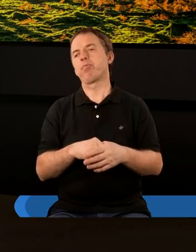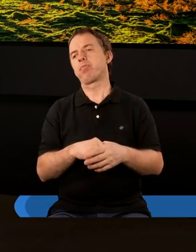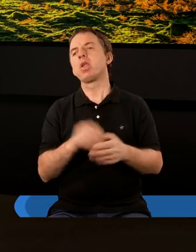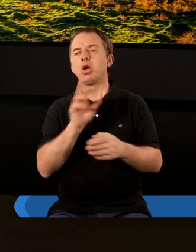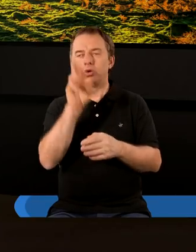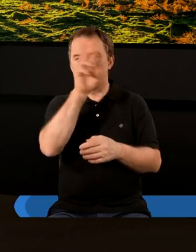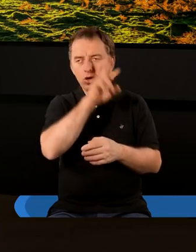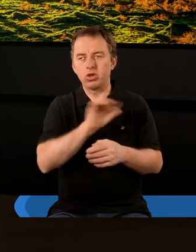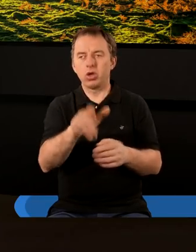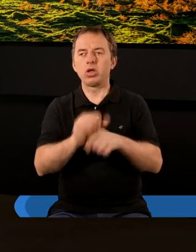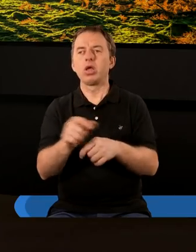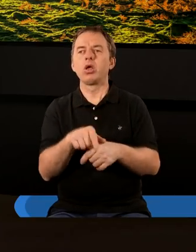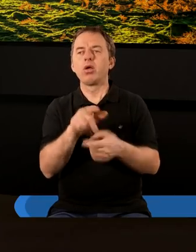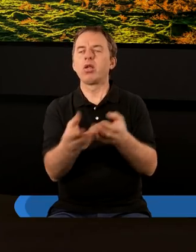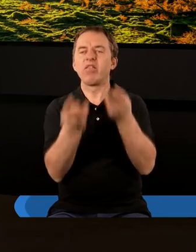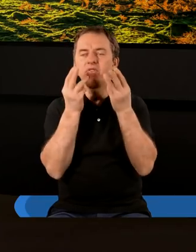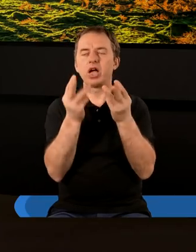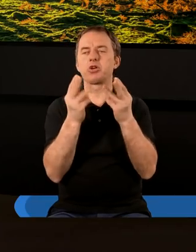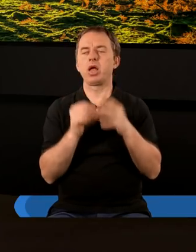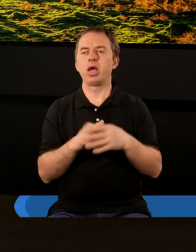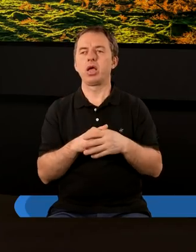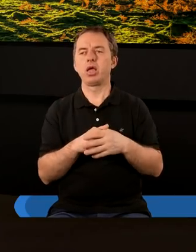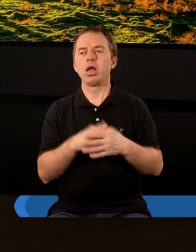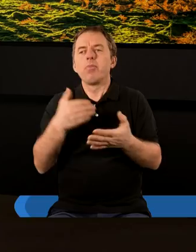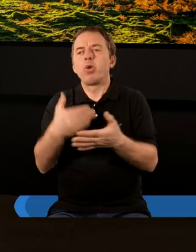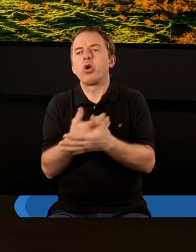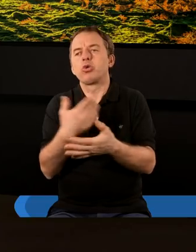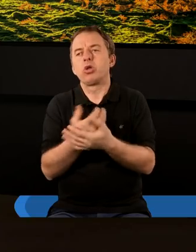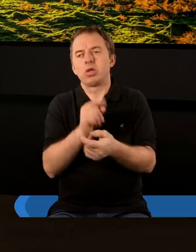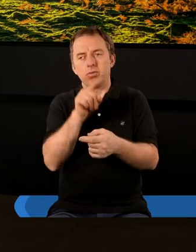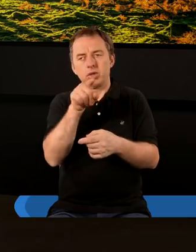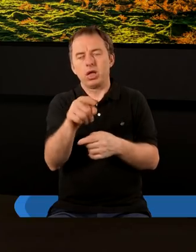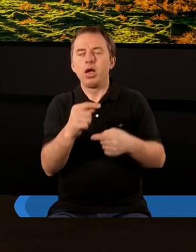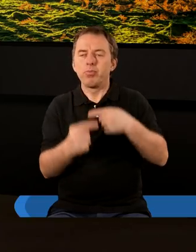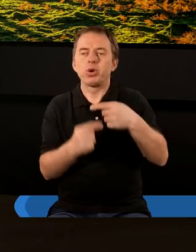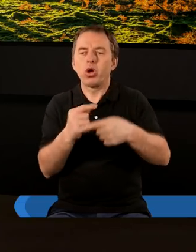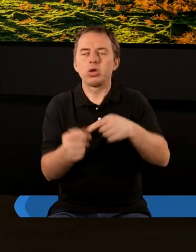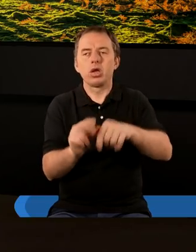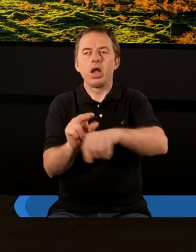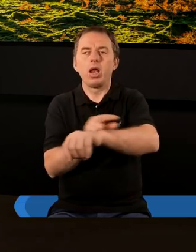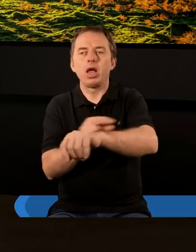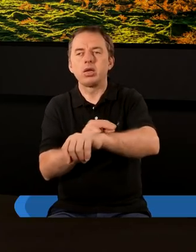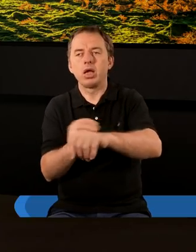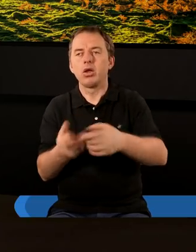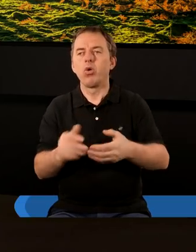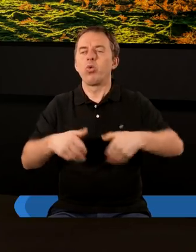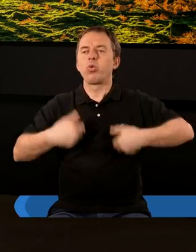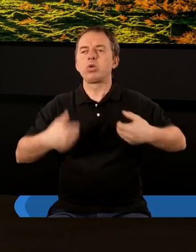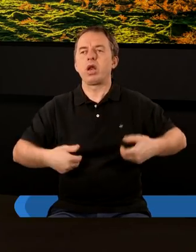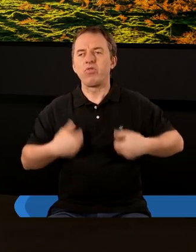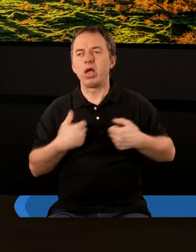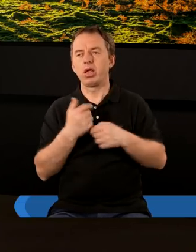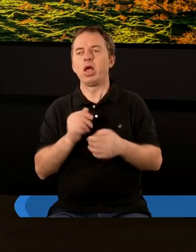i rzeczywiście to co jest tutaj istotne początkiem tego procesu leczenia tego procesu